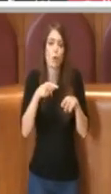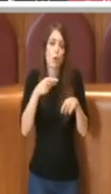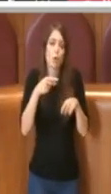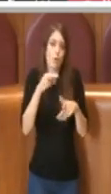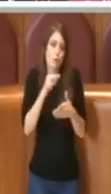Grazie Presidente. Grazie. Grazie.